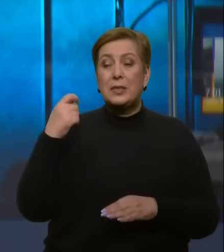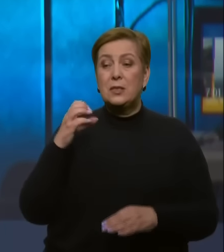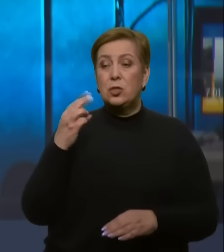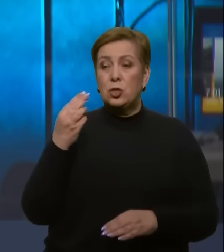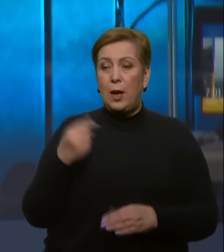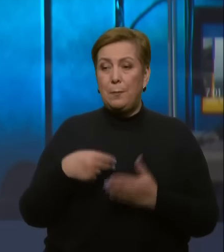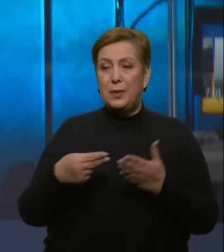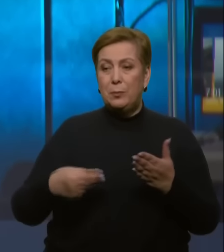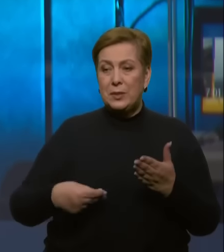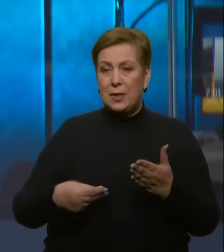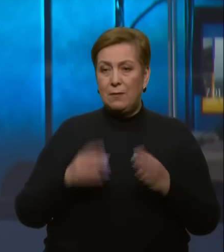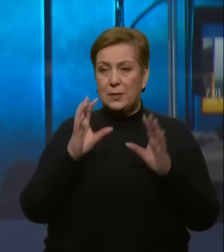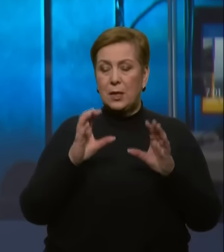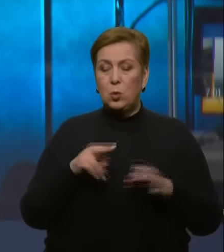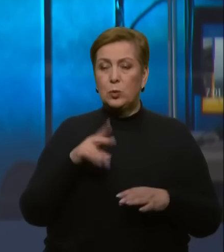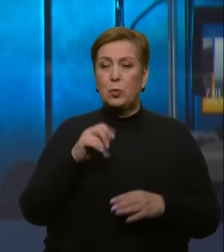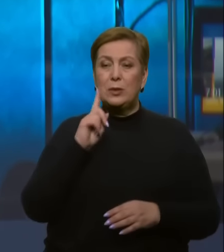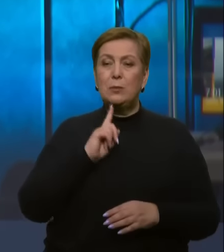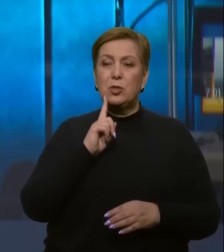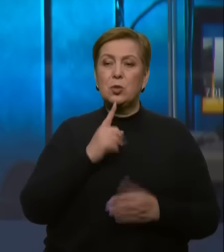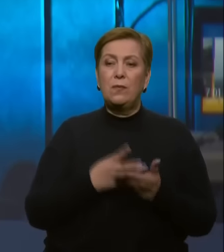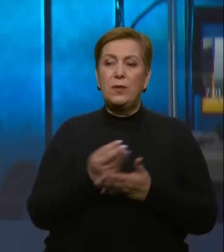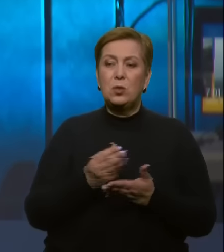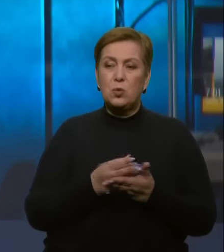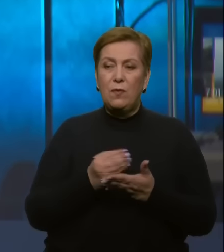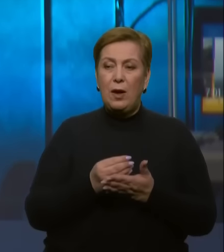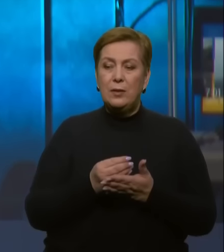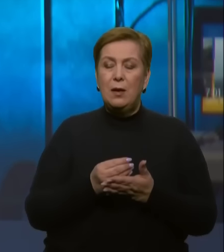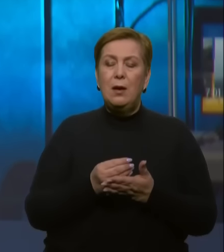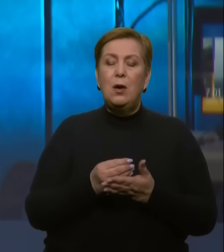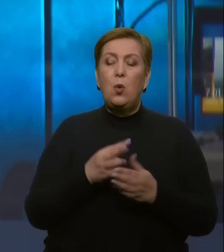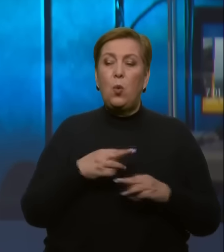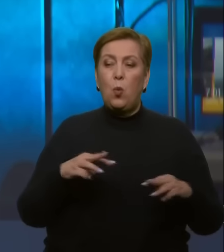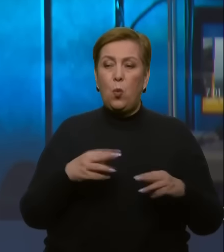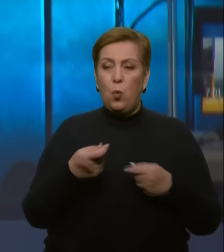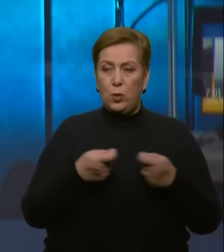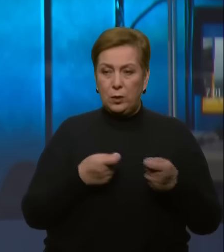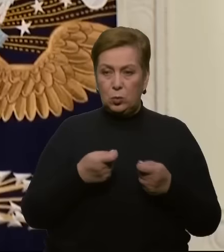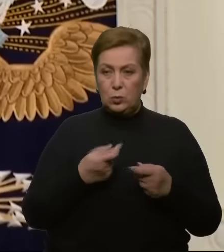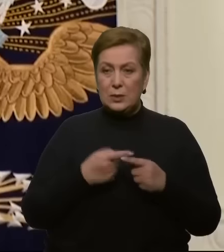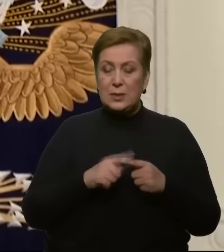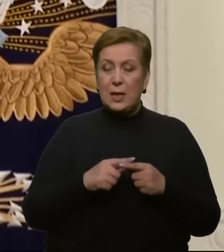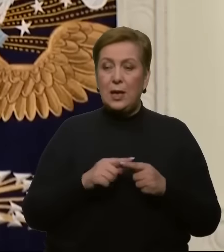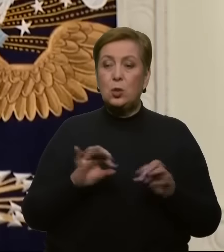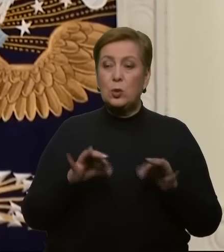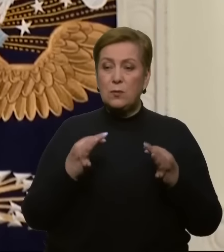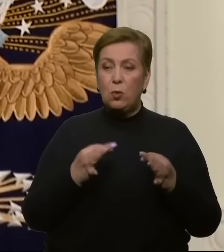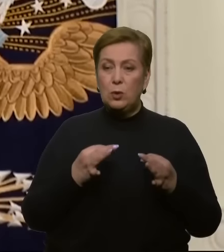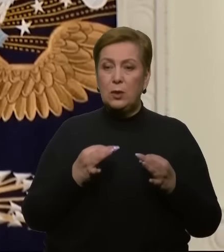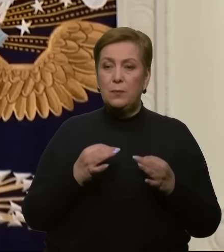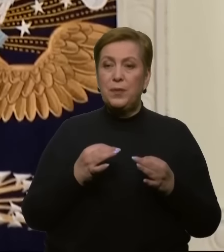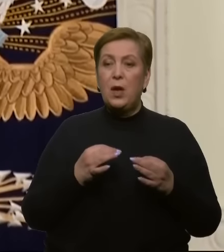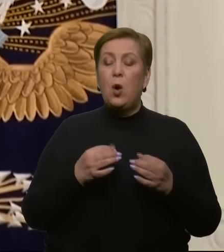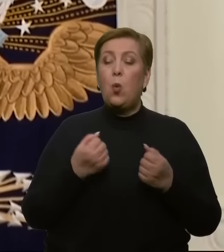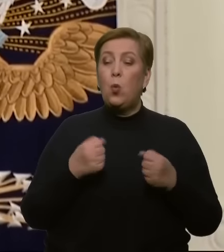про тимчасове фінансування роботи уряду. Про це йдеться на сайті Вілгодому. Це дозволило уникнути зупинення роботи